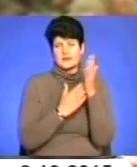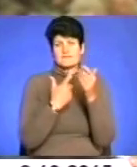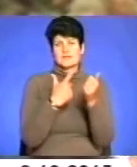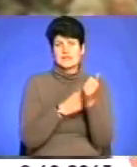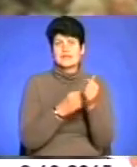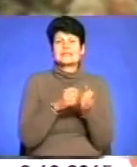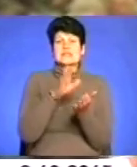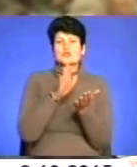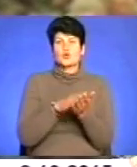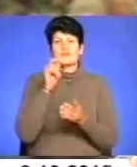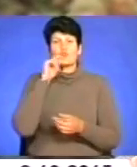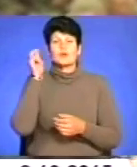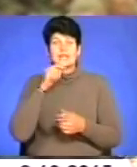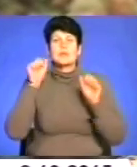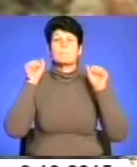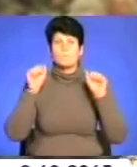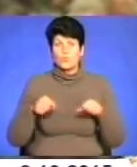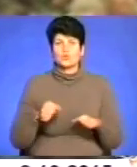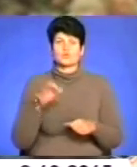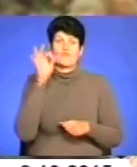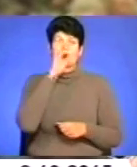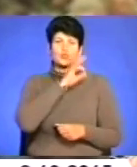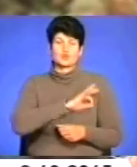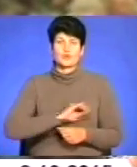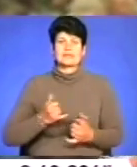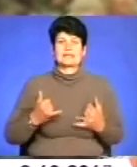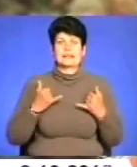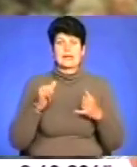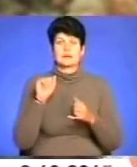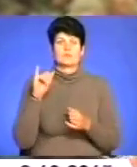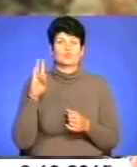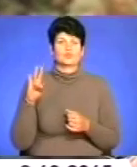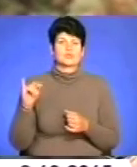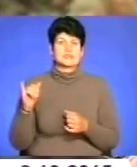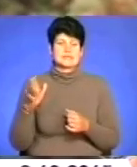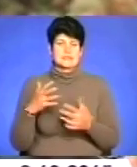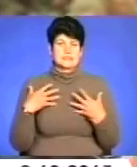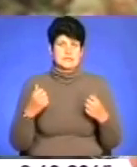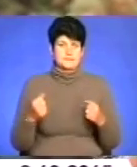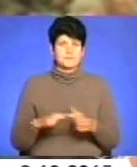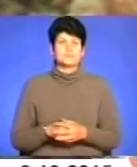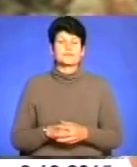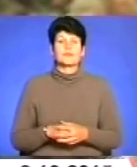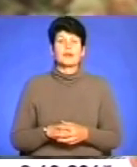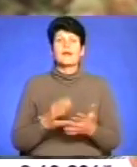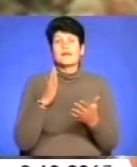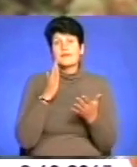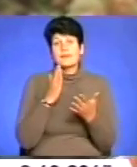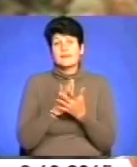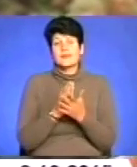зареєстровані в Україні, які можуть використовуватися для імунізації. І є певна